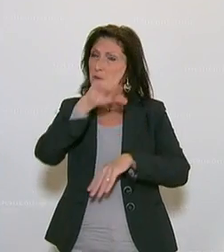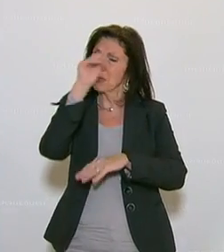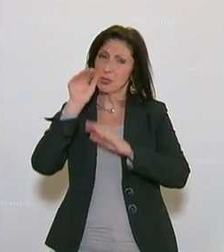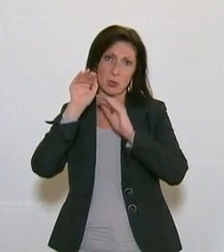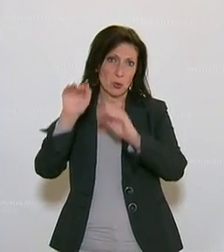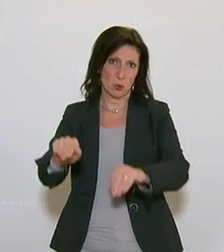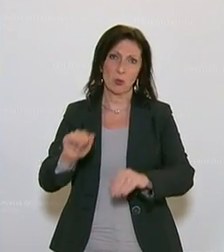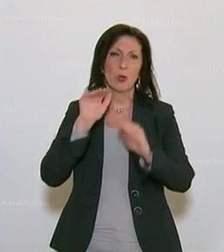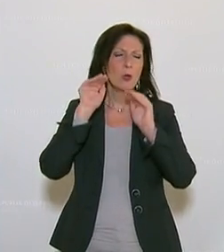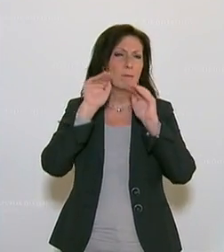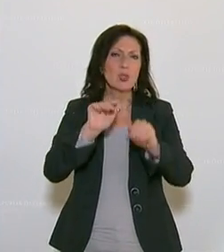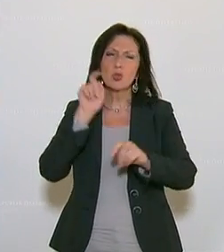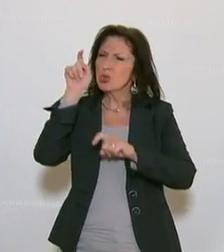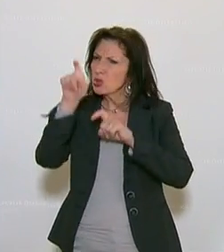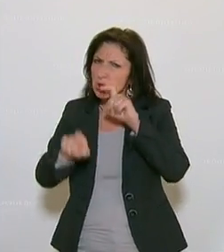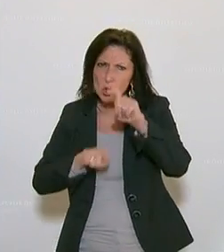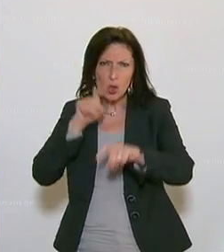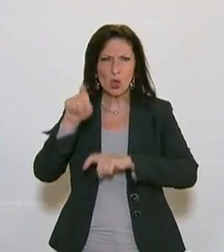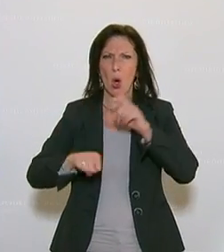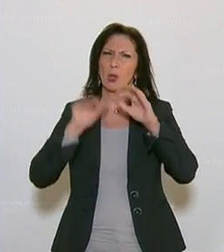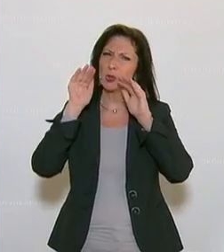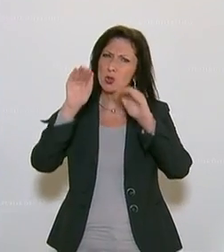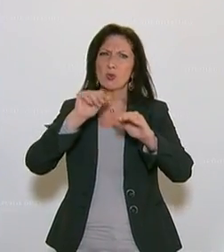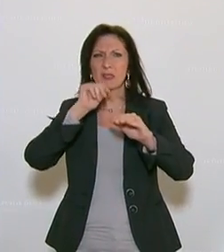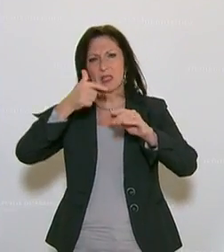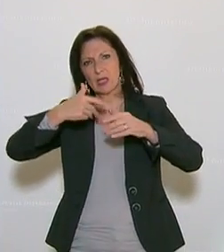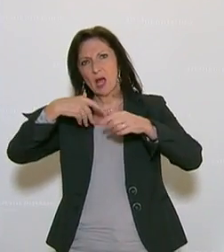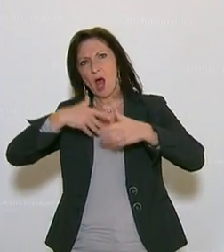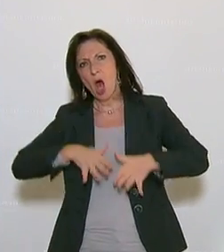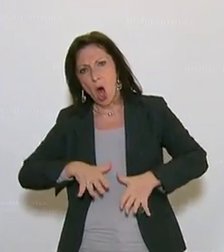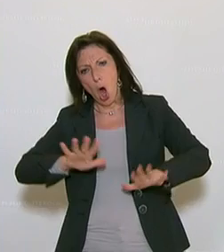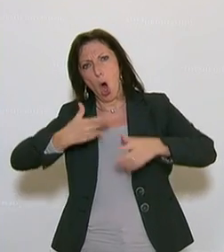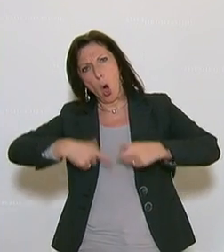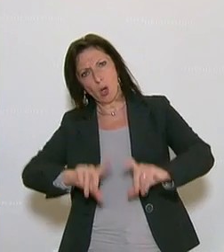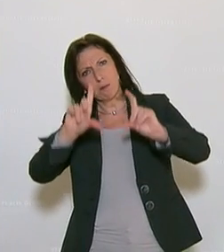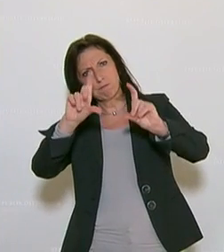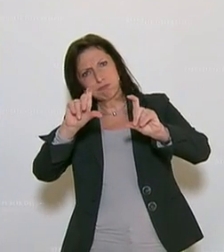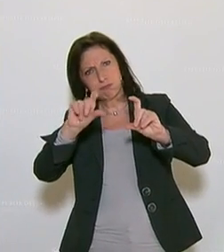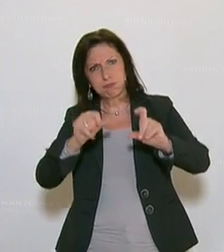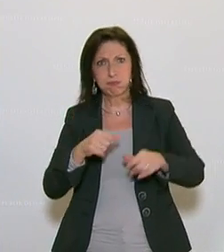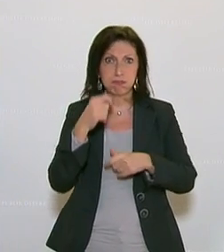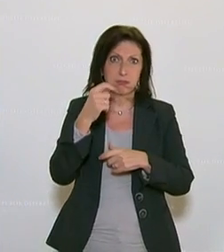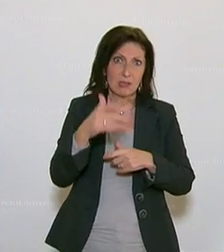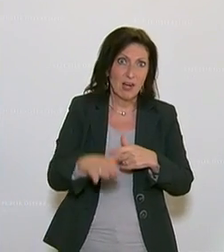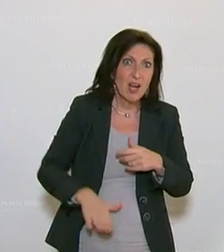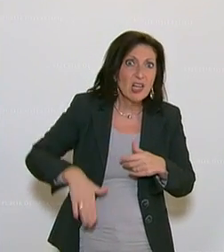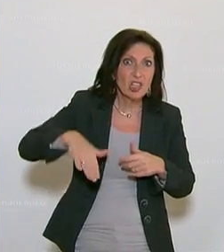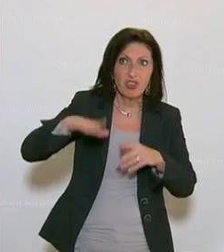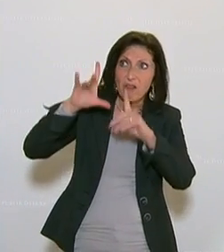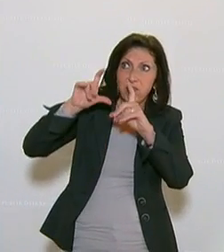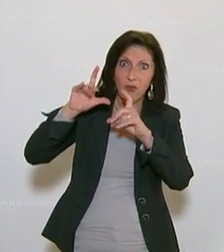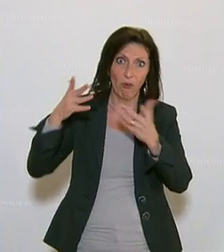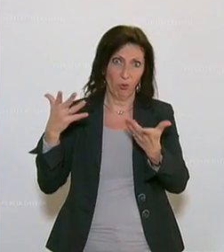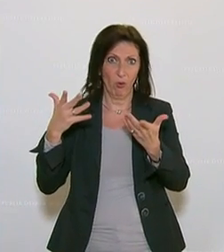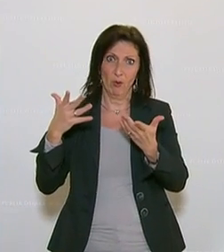Schutz vor Stalking, Schutz vor Upskirting, eben das Unter-den-Rock- oder Intim-Fotografieren gegen den Willen. Und